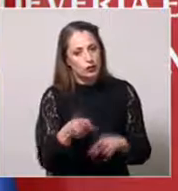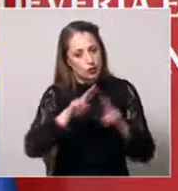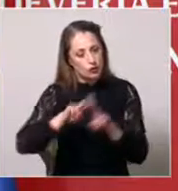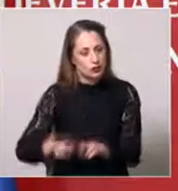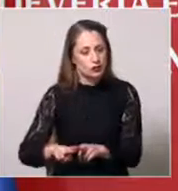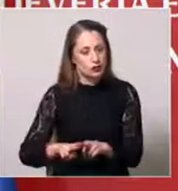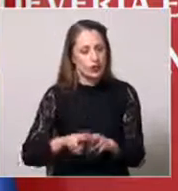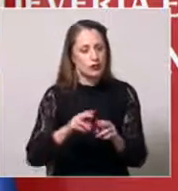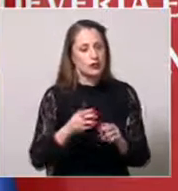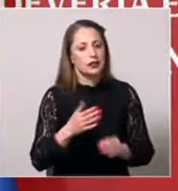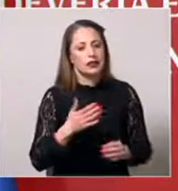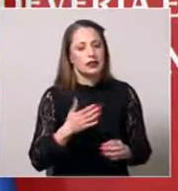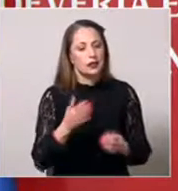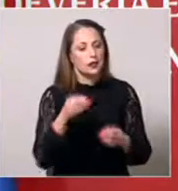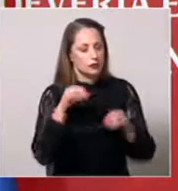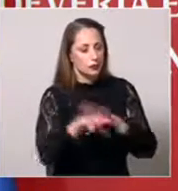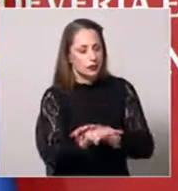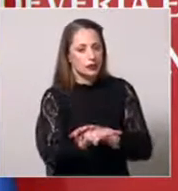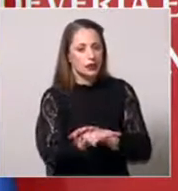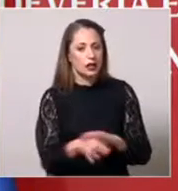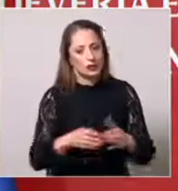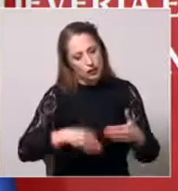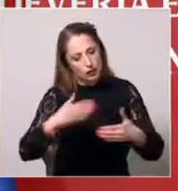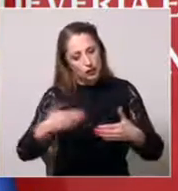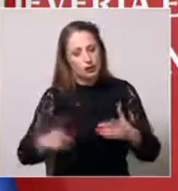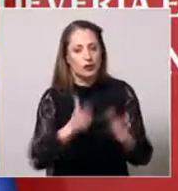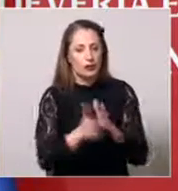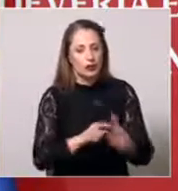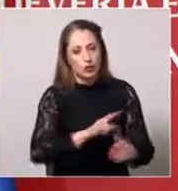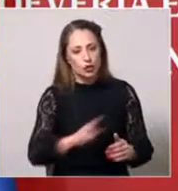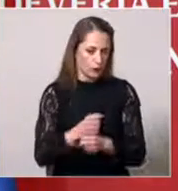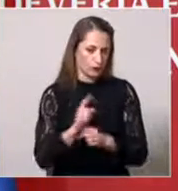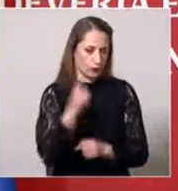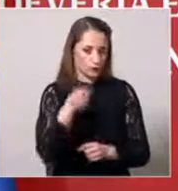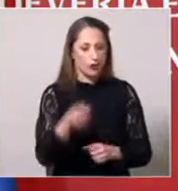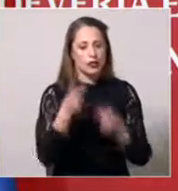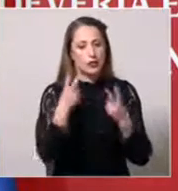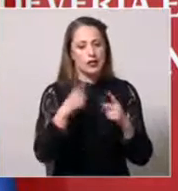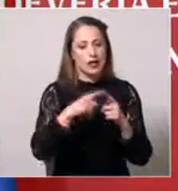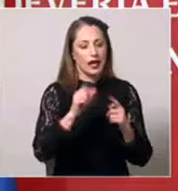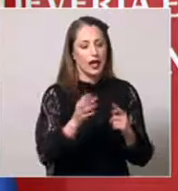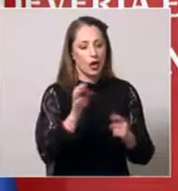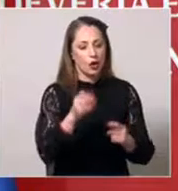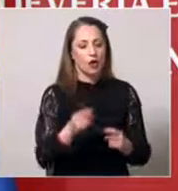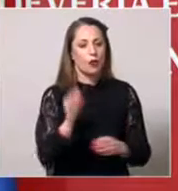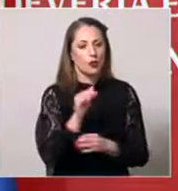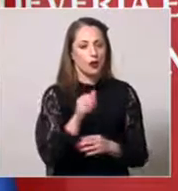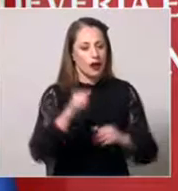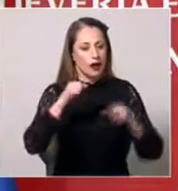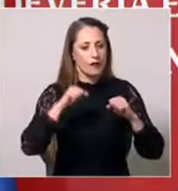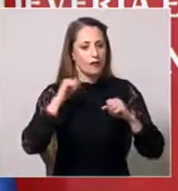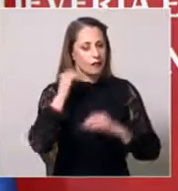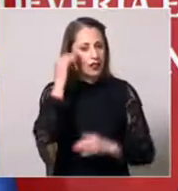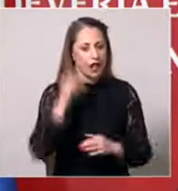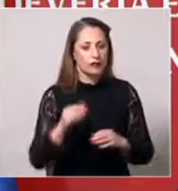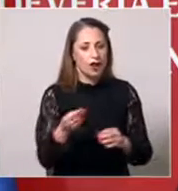останатите преостануваат да се имплементираат во наредниот период до наредниот извещај. Греко потенцира дека владата обезбедила значителни